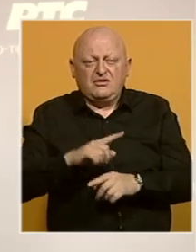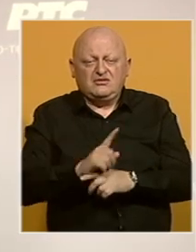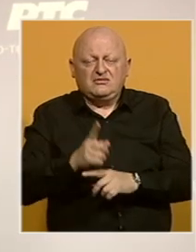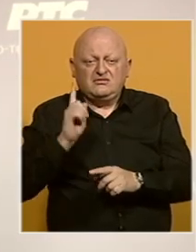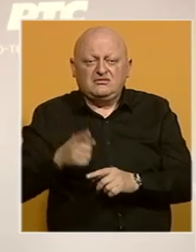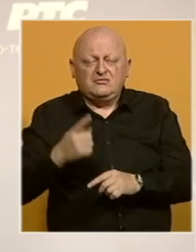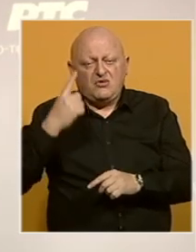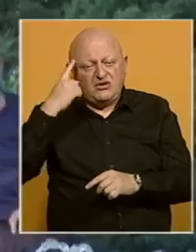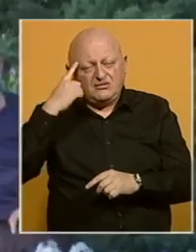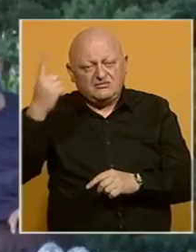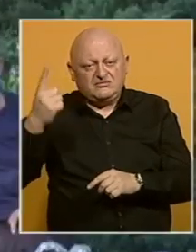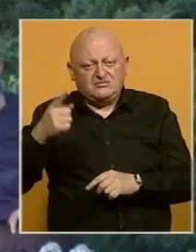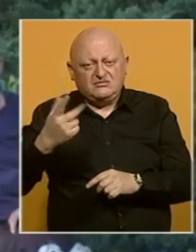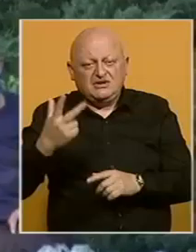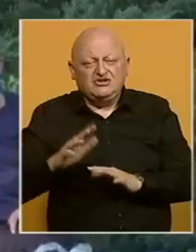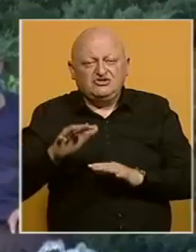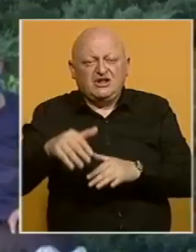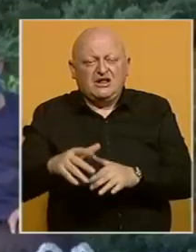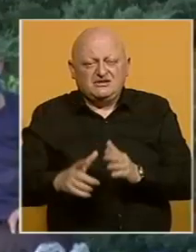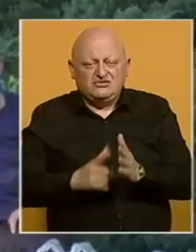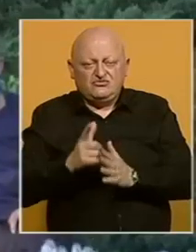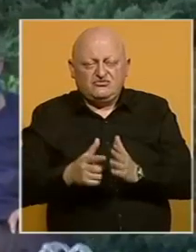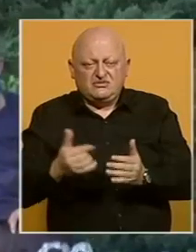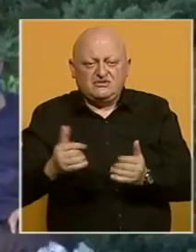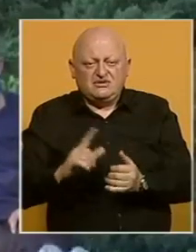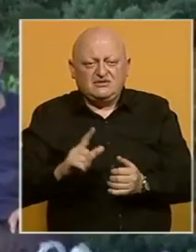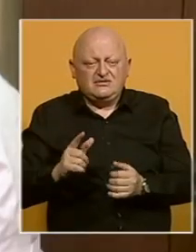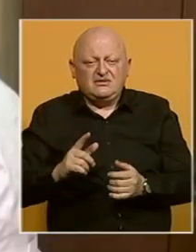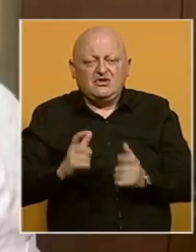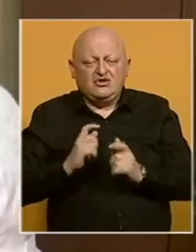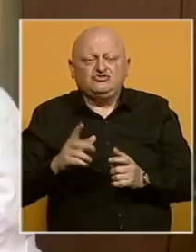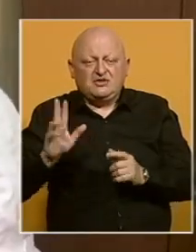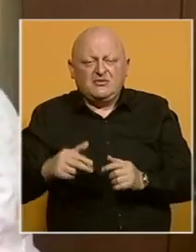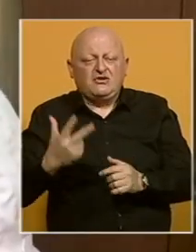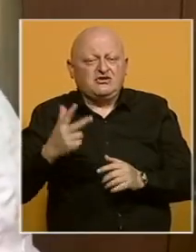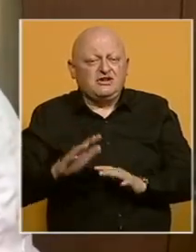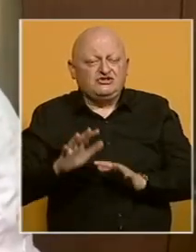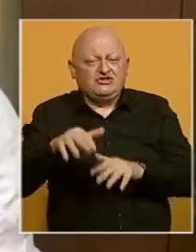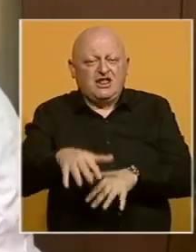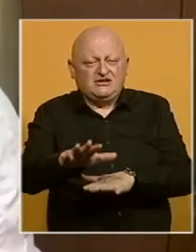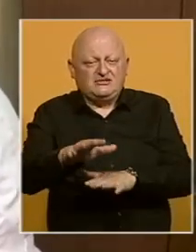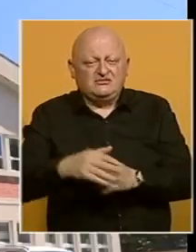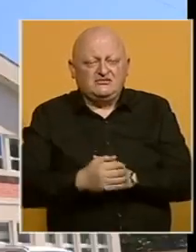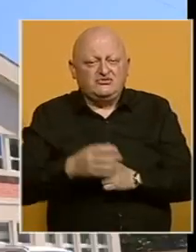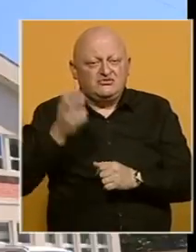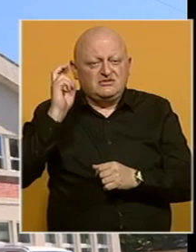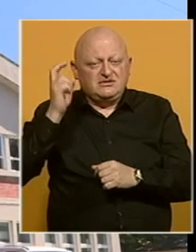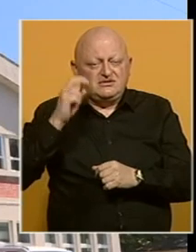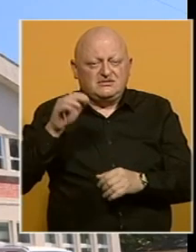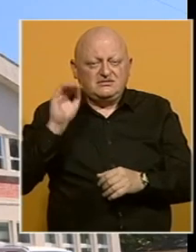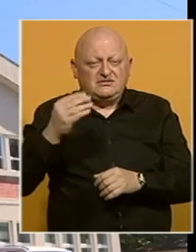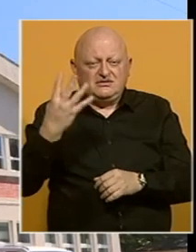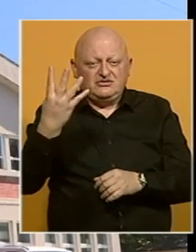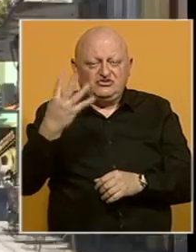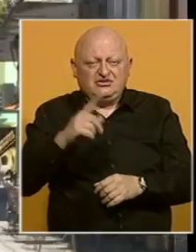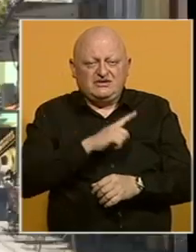moramo biti svesni i treći talas je u toku. Znači ne da ga očekujemo, nego je vam već krenuo. U Crnoj gori su prijavljena